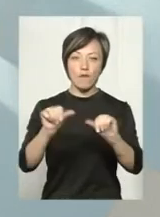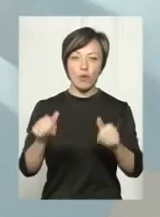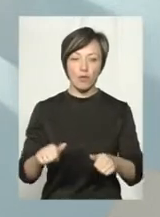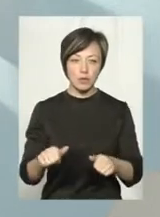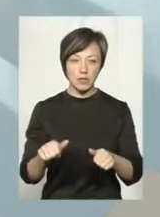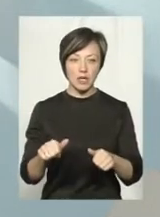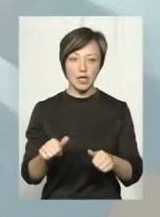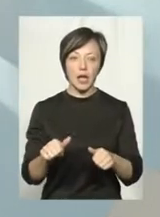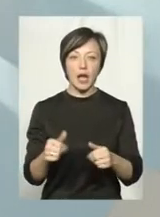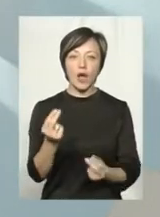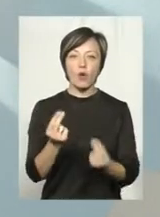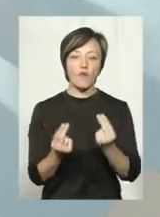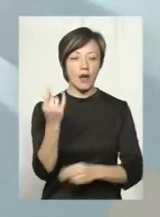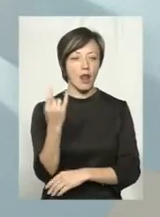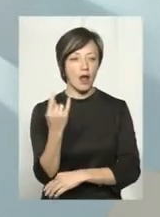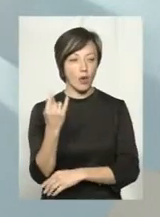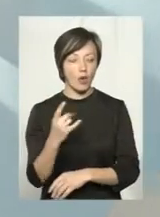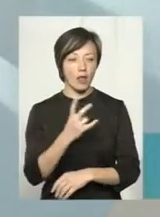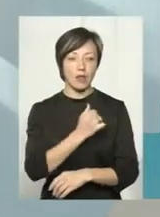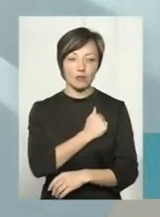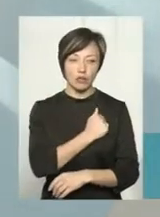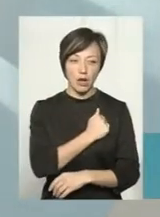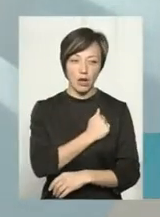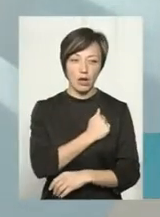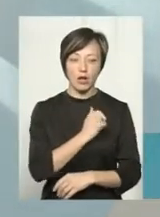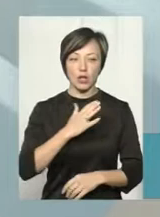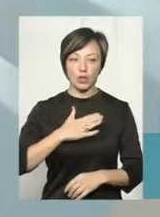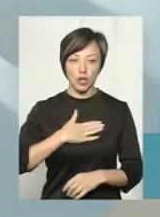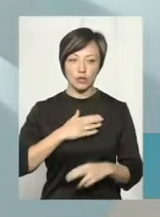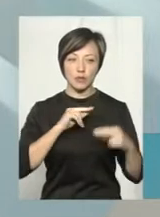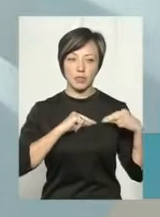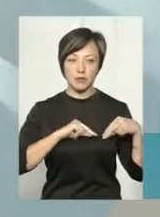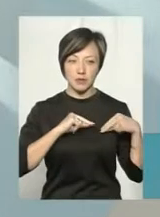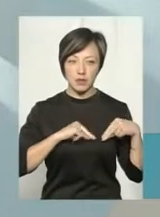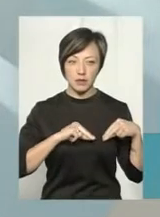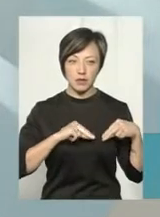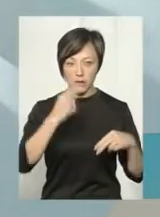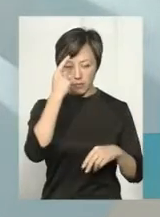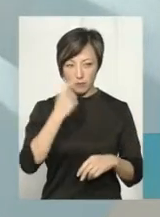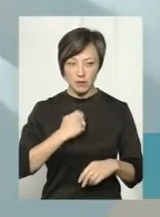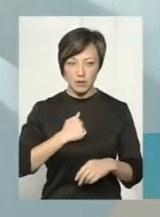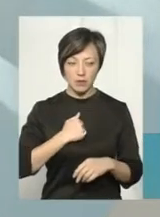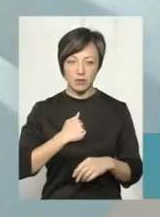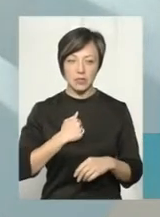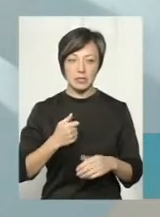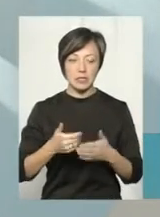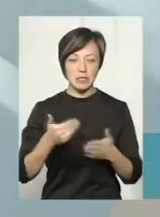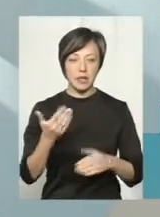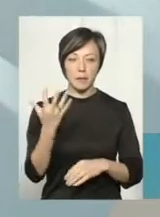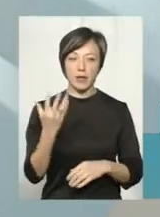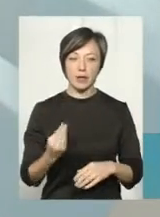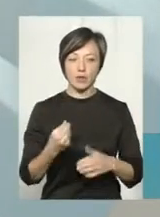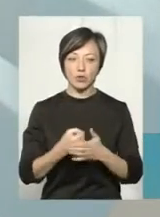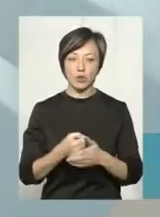ігрових ляльок. На жаль, наш працівник поставила мене до відома за п'ять днів до